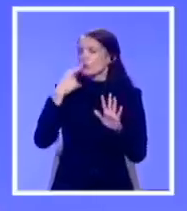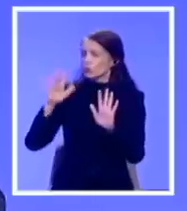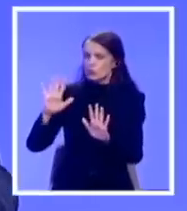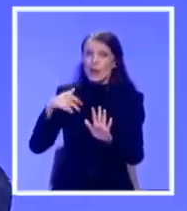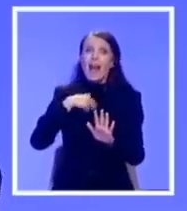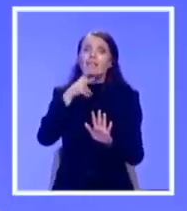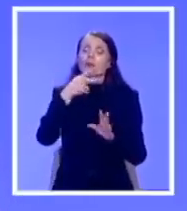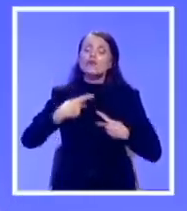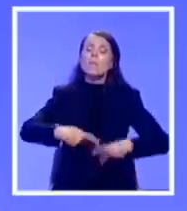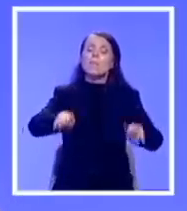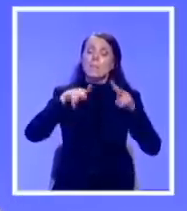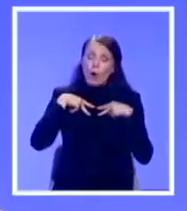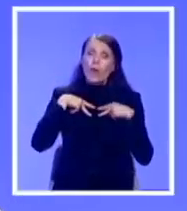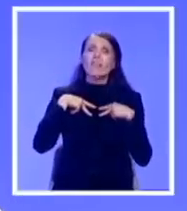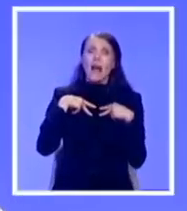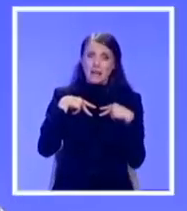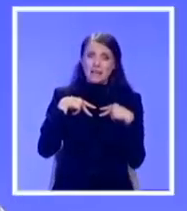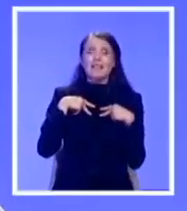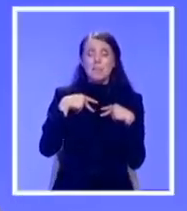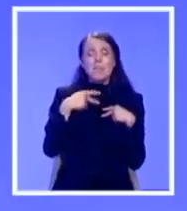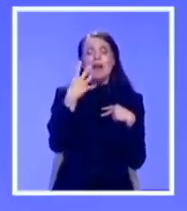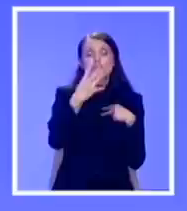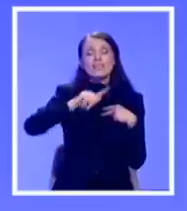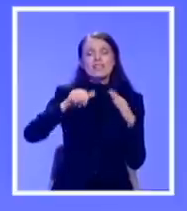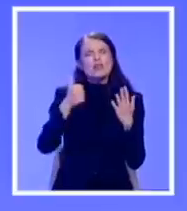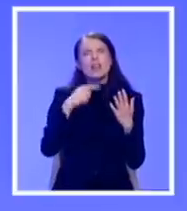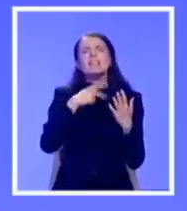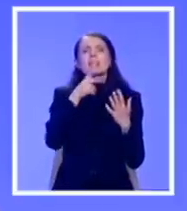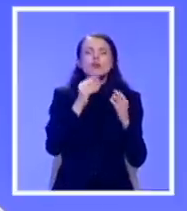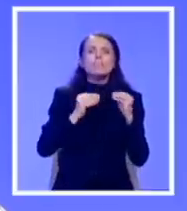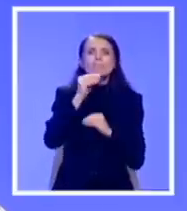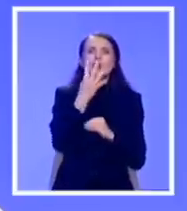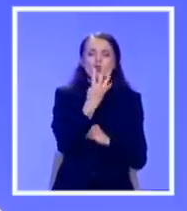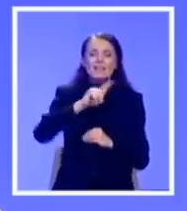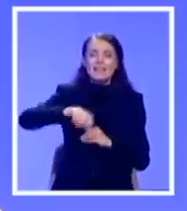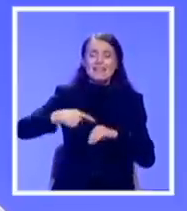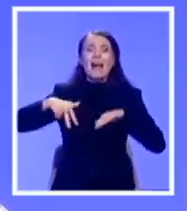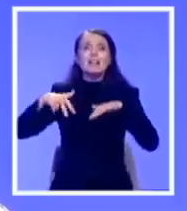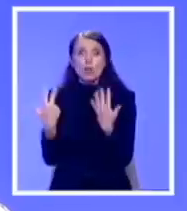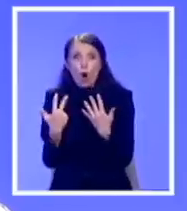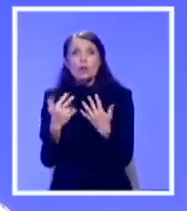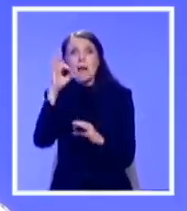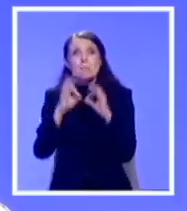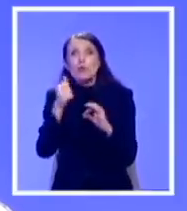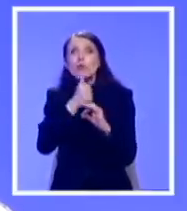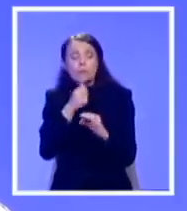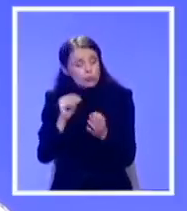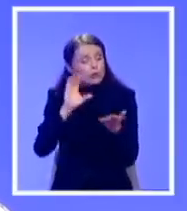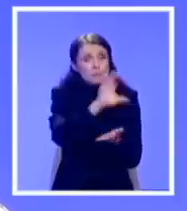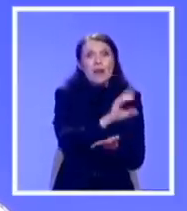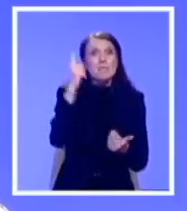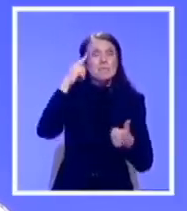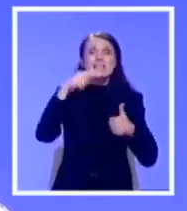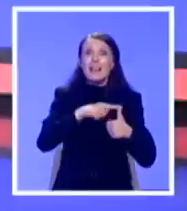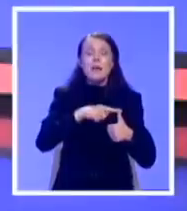4,6. Čak bih ga i prebacio karmički 4,8. Mislim da kultura i naravno obrazovanje prosveta apsolutno najbitnije stvari